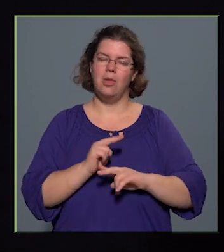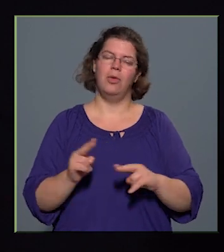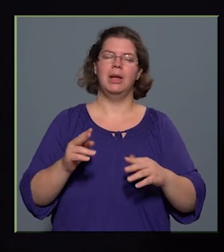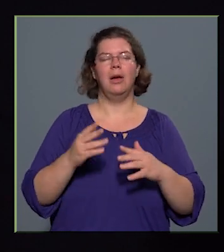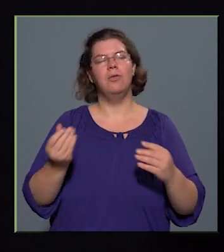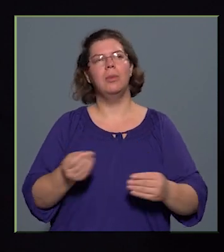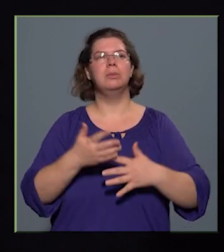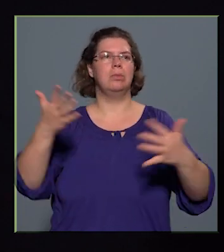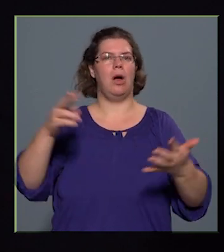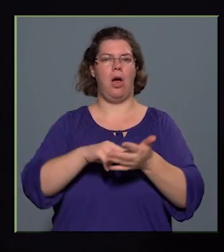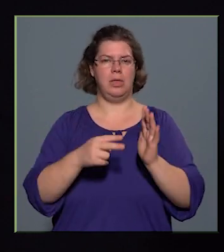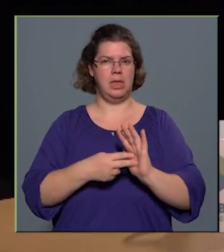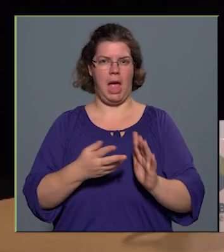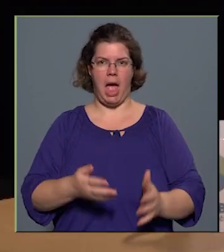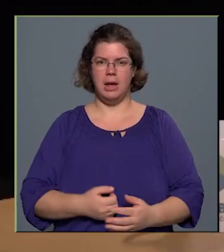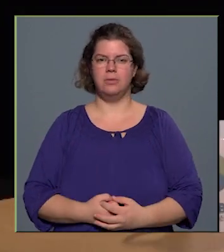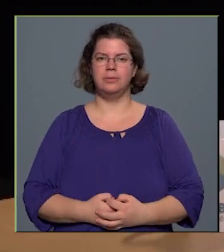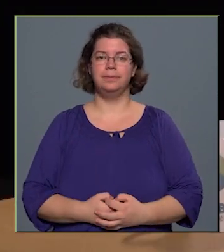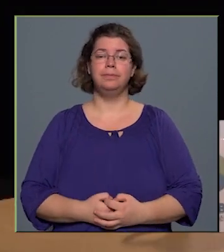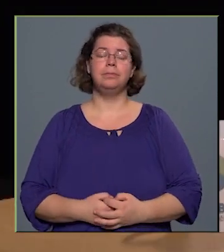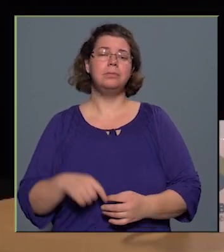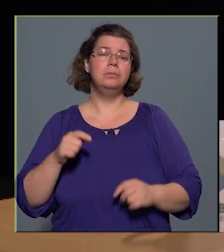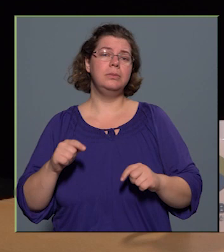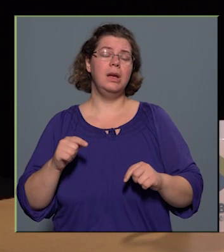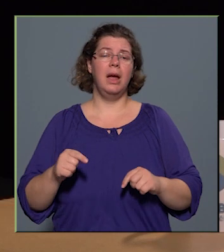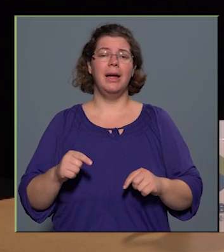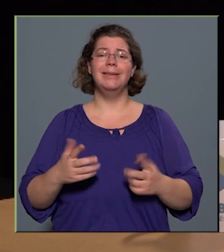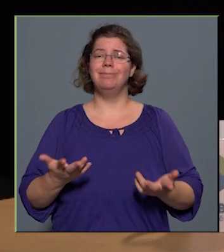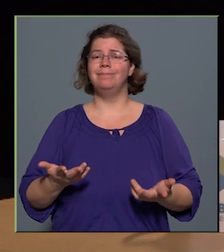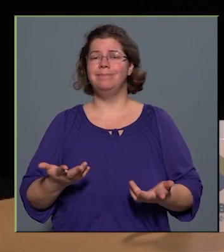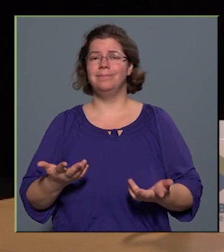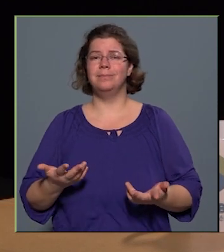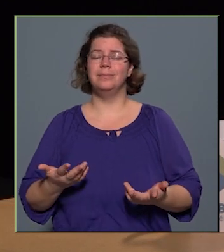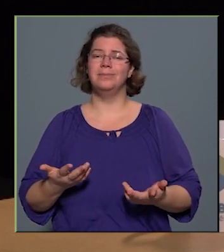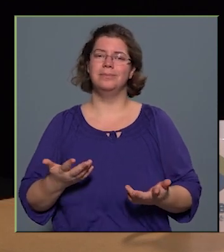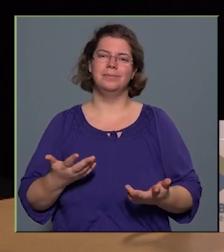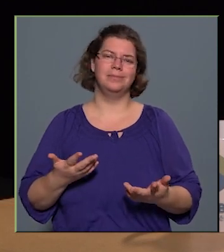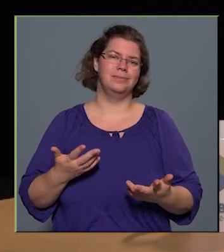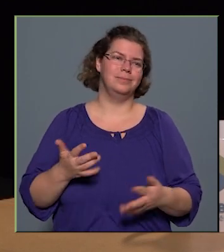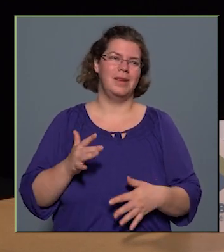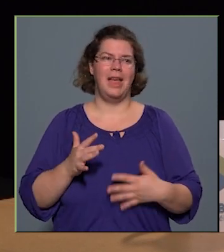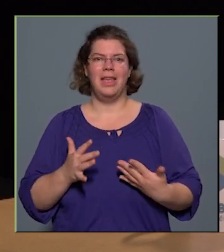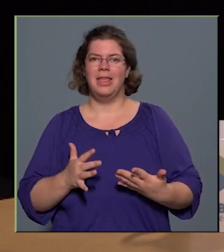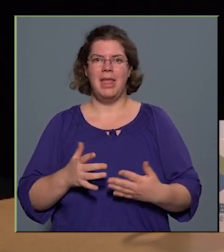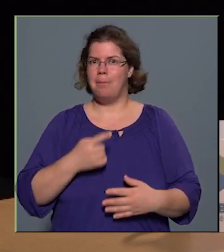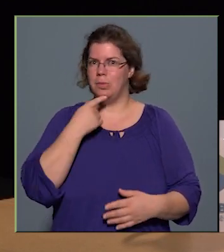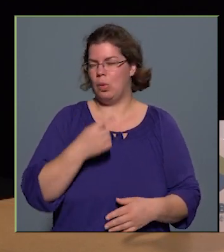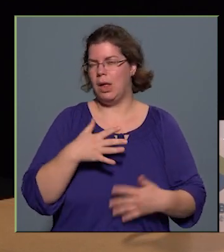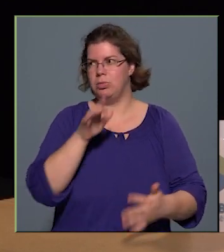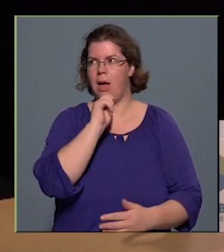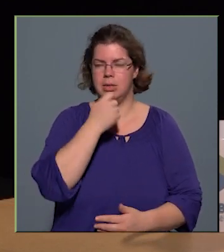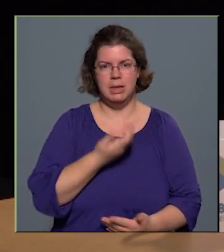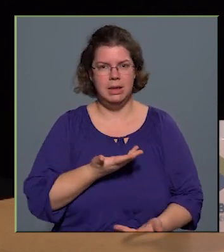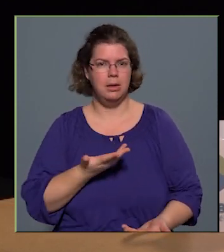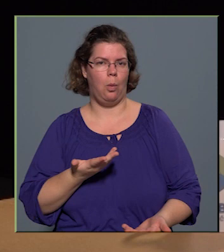nagy terv? Hát ugye nem árulok el nagy titkot,